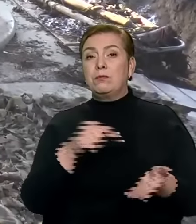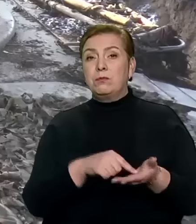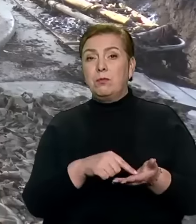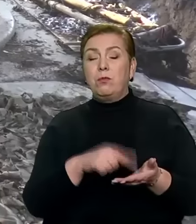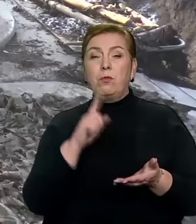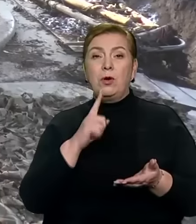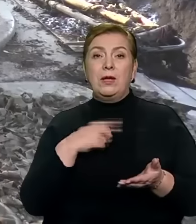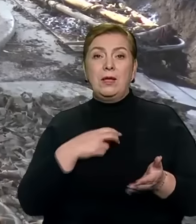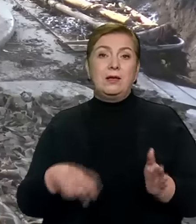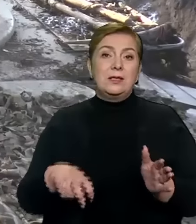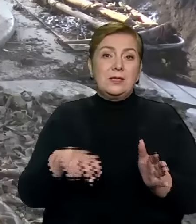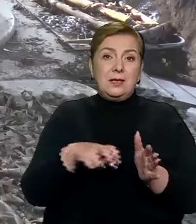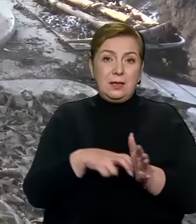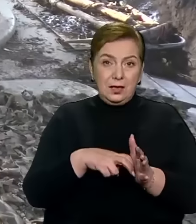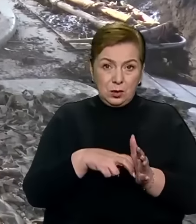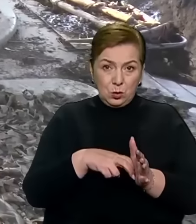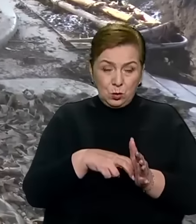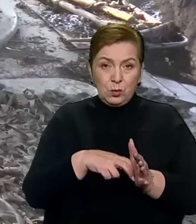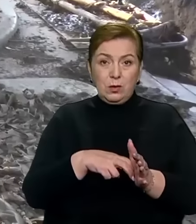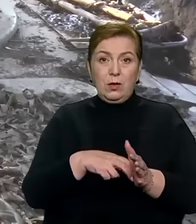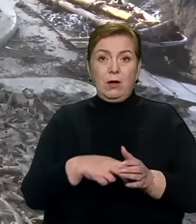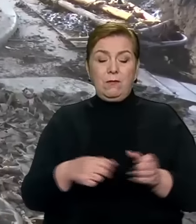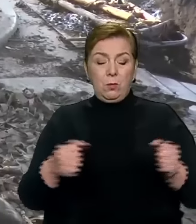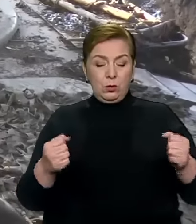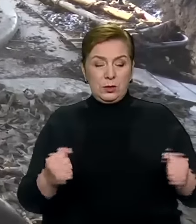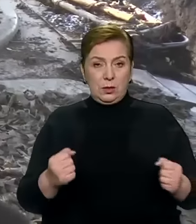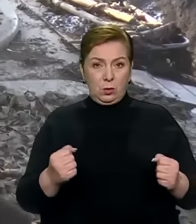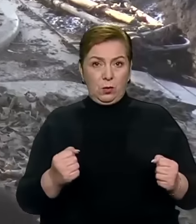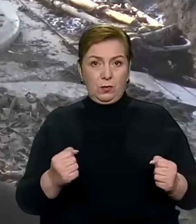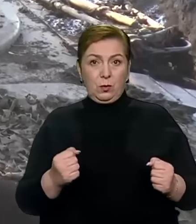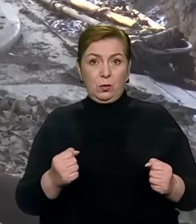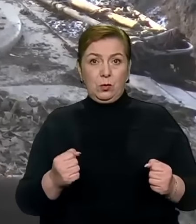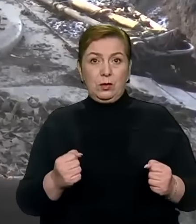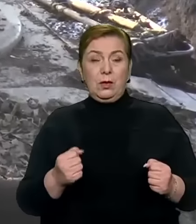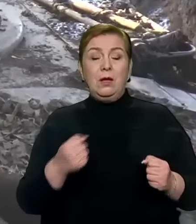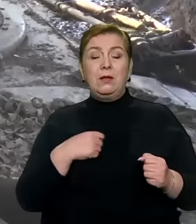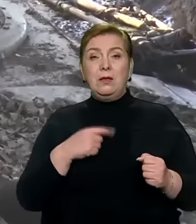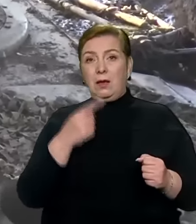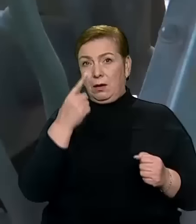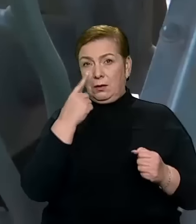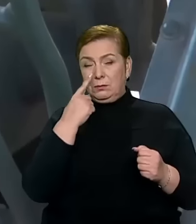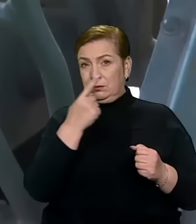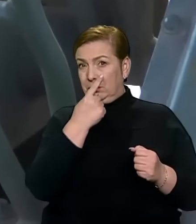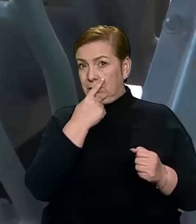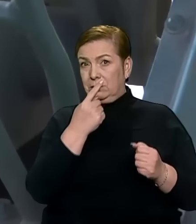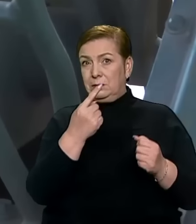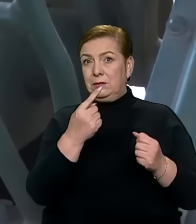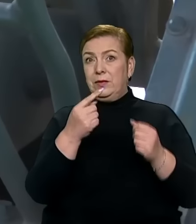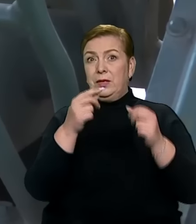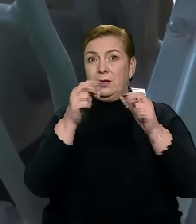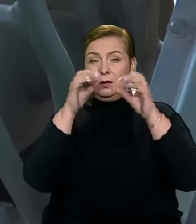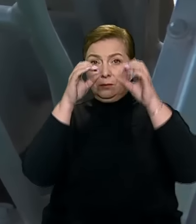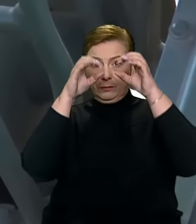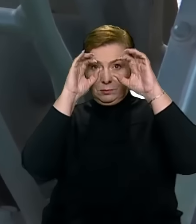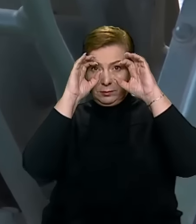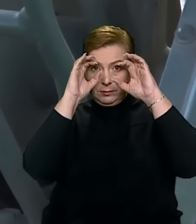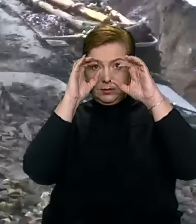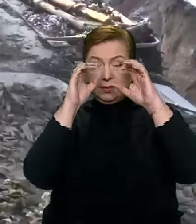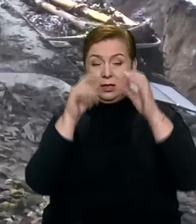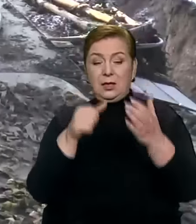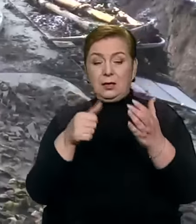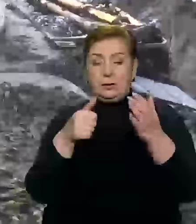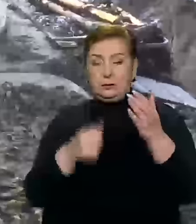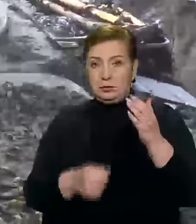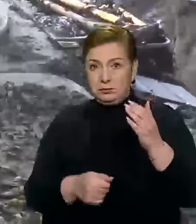до установки. Коли я вже заліз в установку, я його шукаю у оптичний візик. Близько відкривається, пуск,